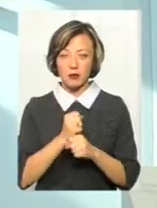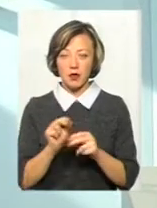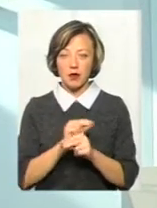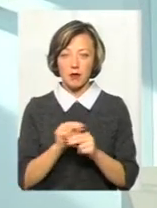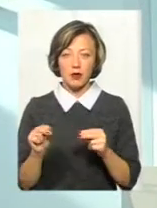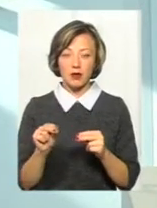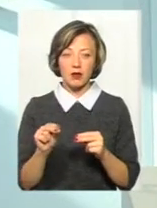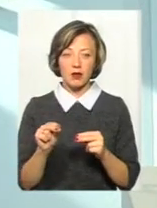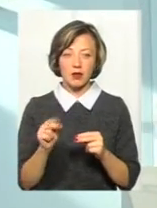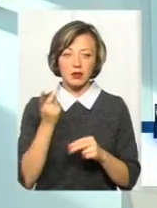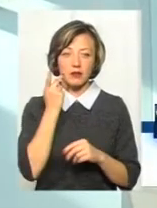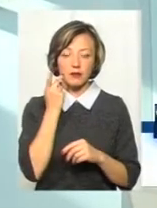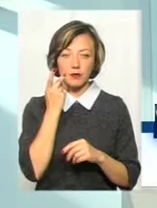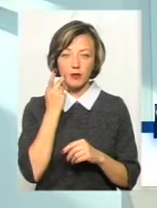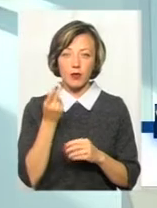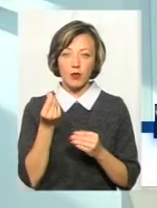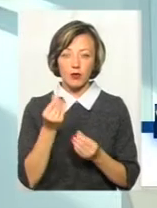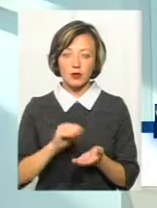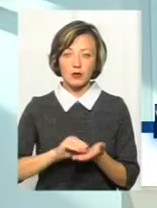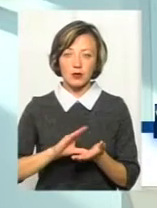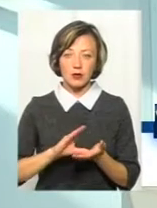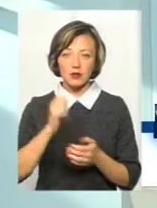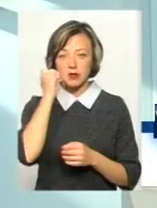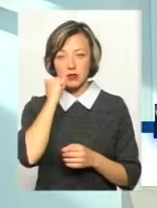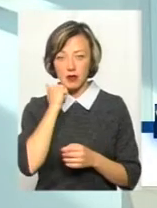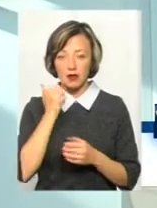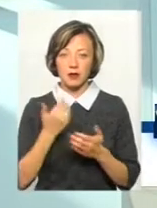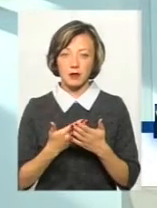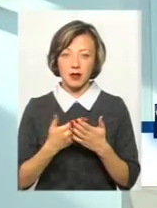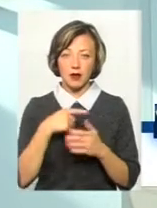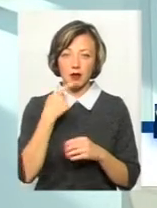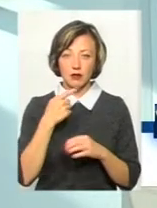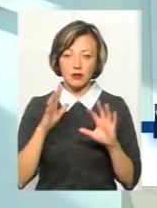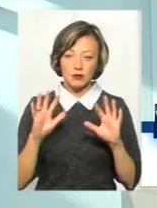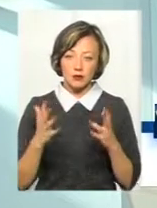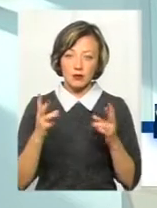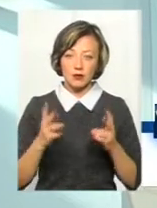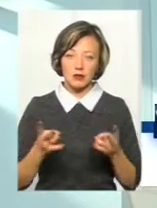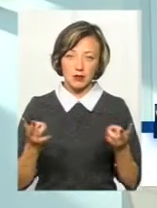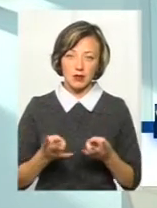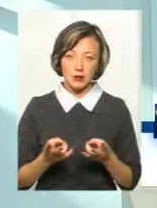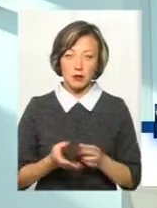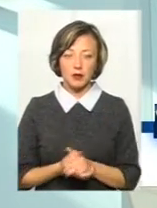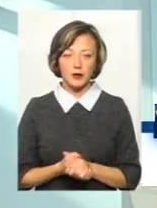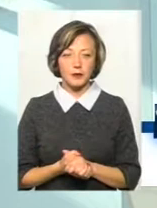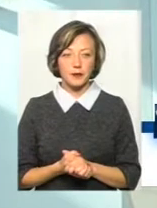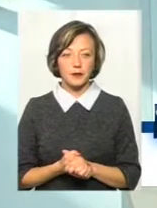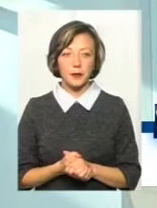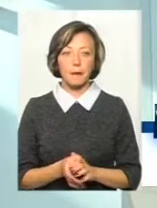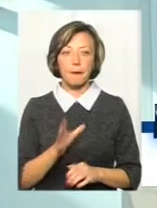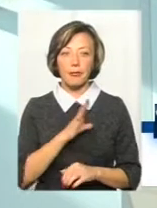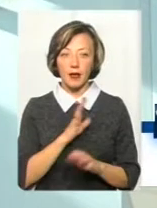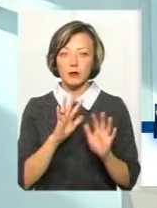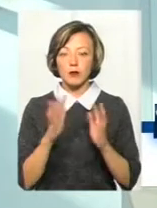не збирають, як правило, кошти для старості, як кажуть, на чорний день в народі у нас. І були